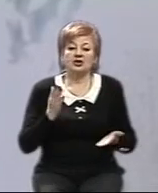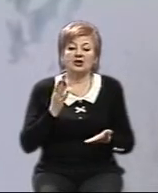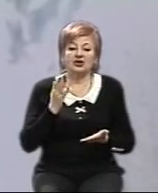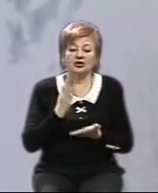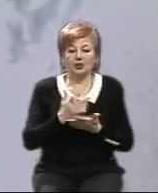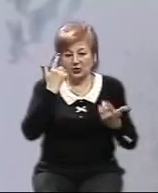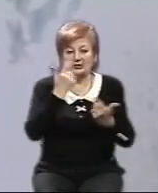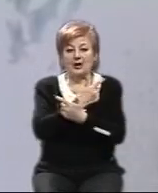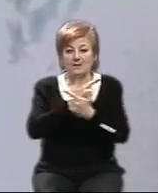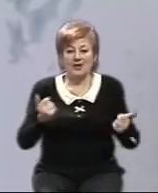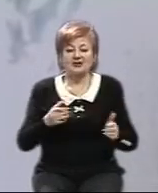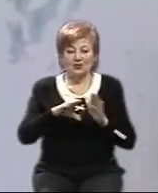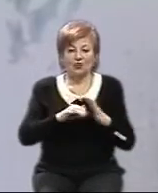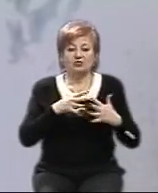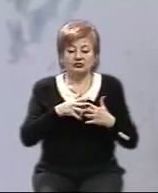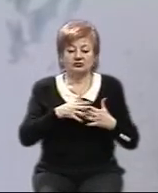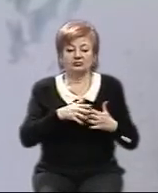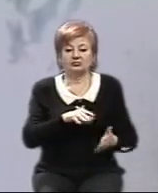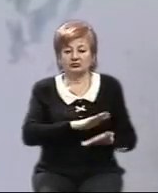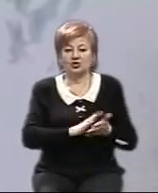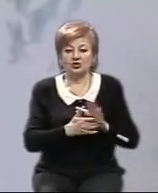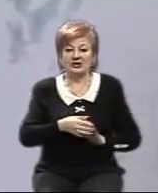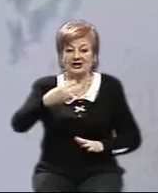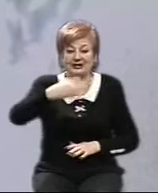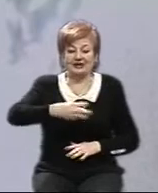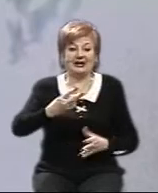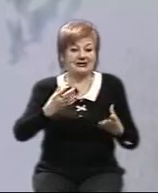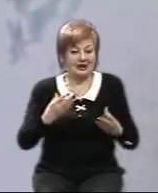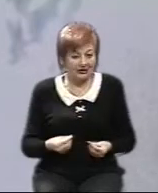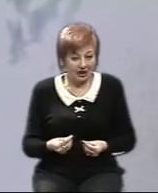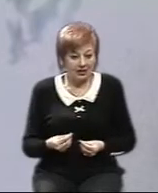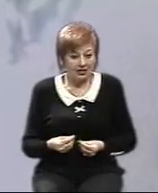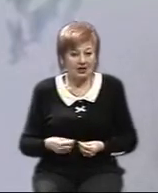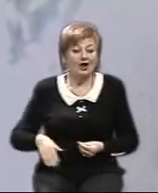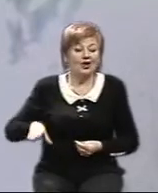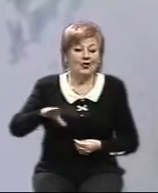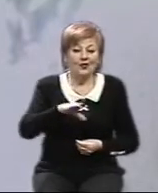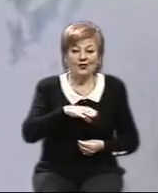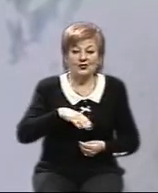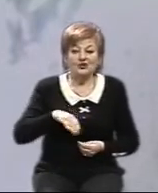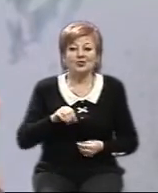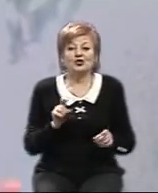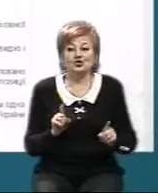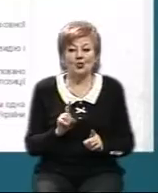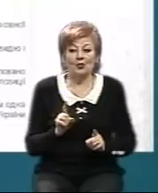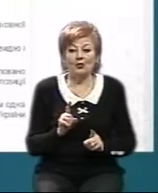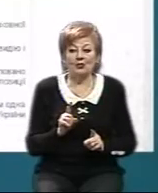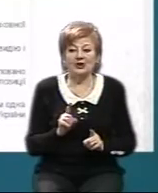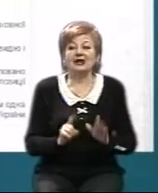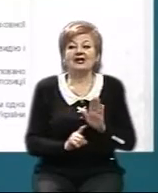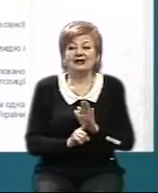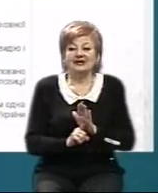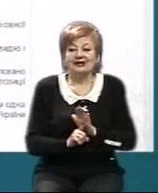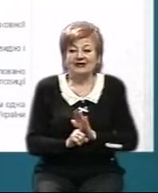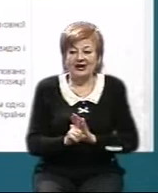запровадження воєнного стану на 30 днів, то жодні з механізмів і регулювання, знову ж таки, для того, щоб запускати